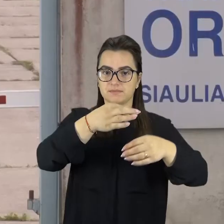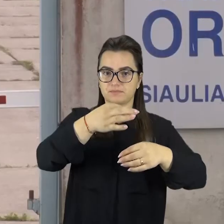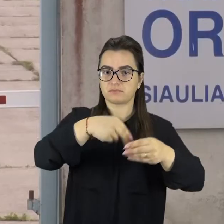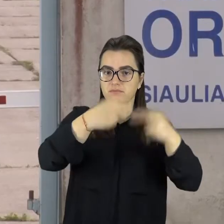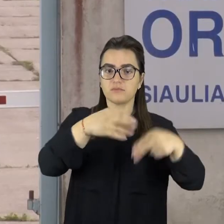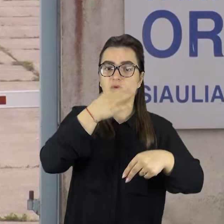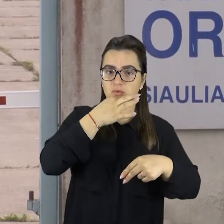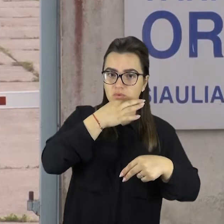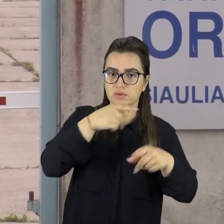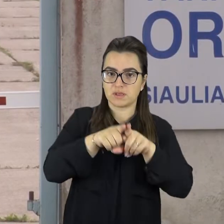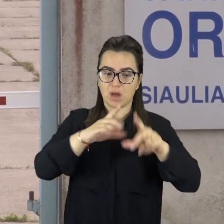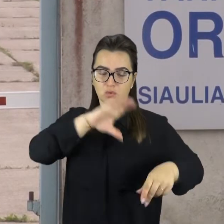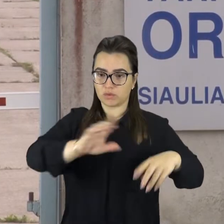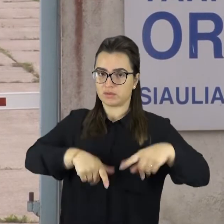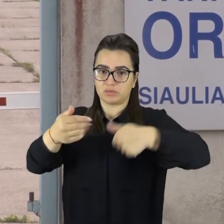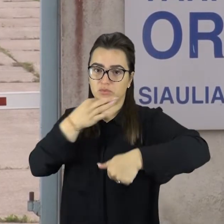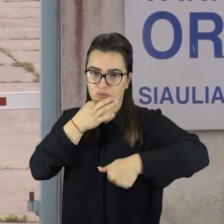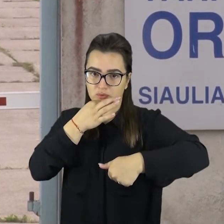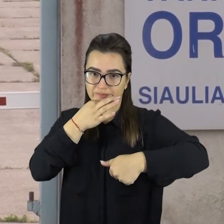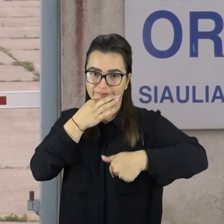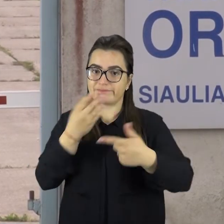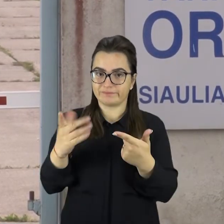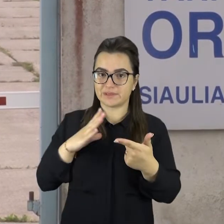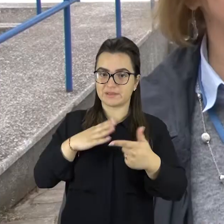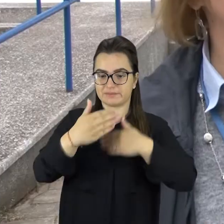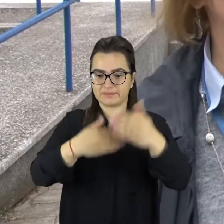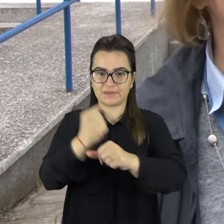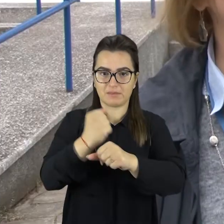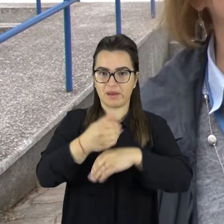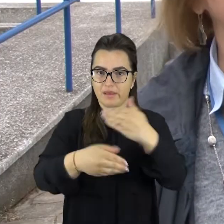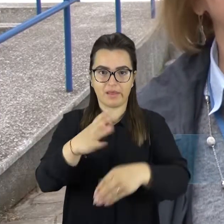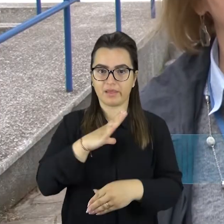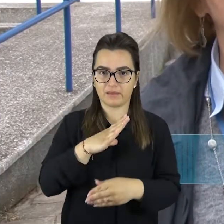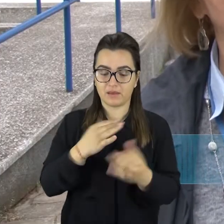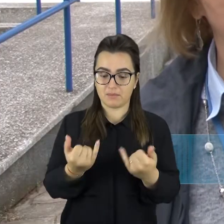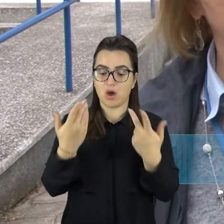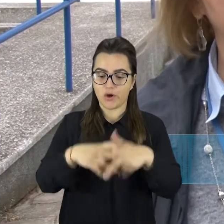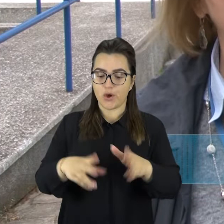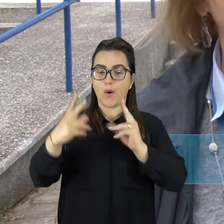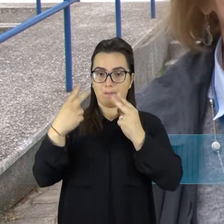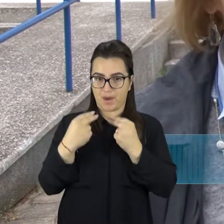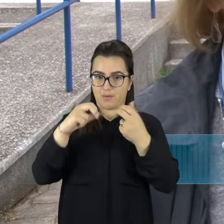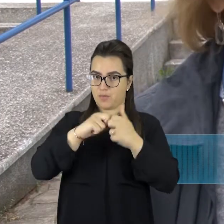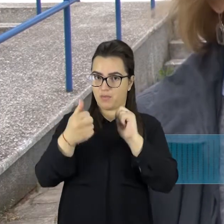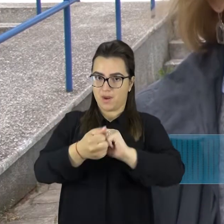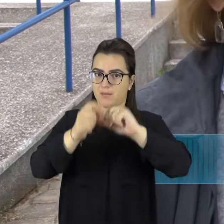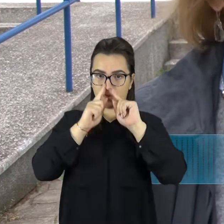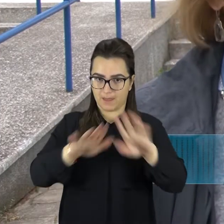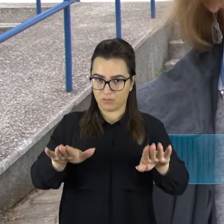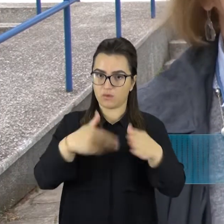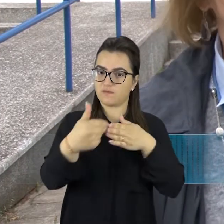nebuvo galima tęsti dėrybų. Dabar panašu procesai gali pajudėti. Gavom patikinimą, kad tikrai jokių problemų nebebus,